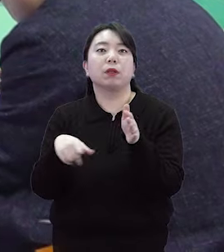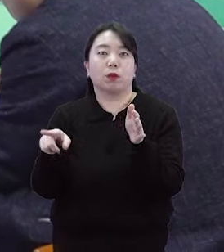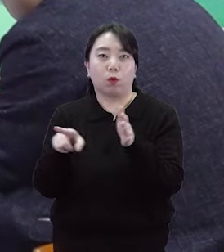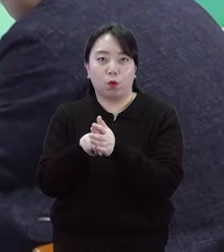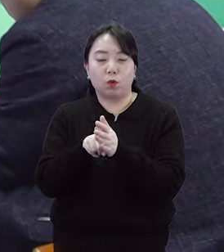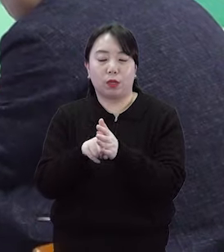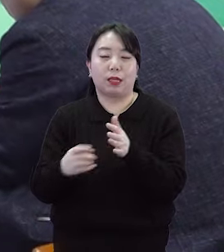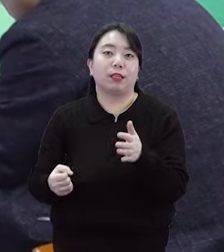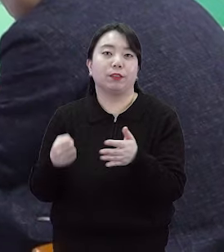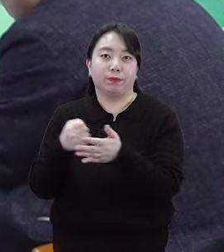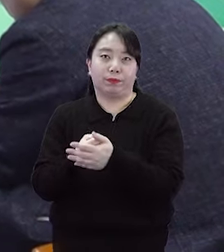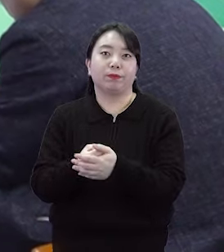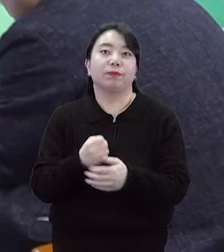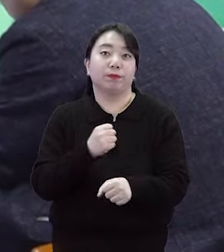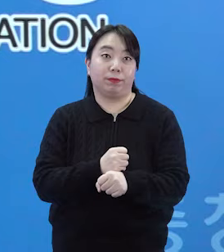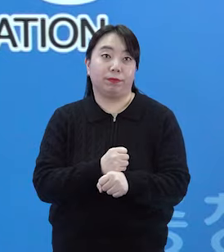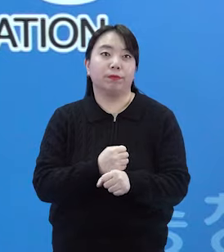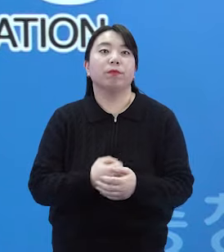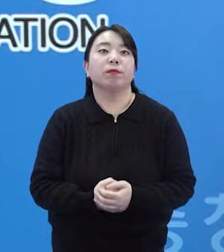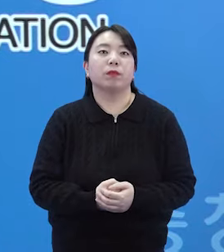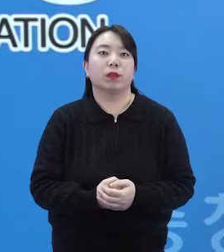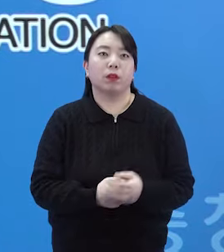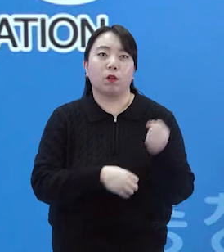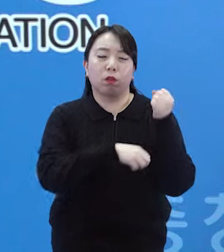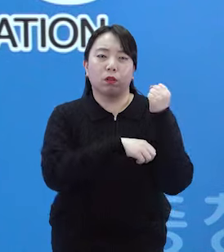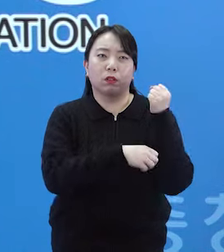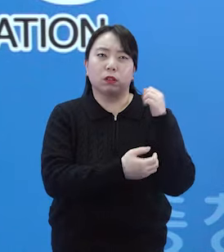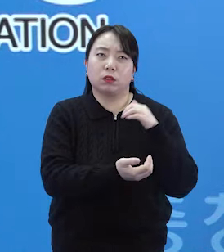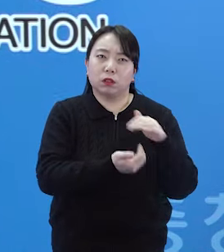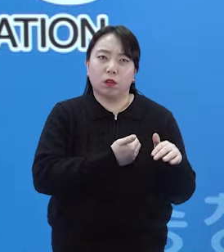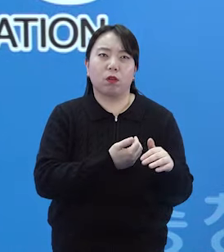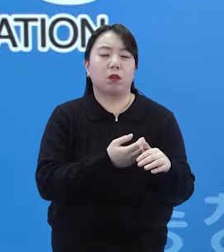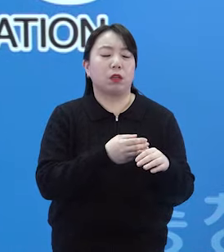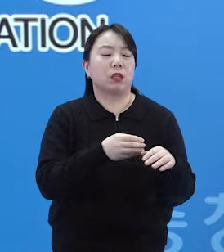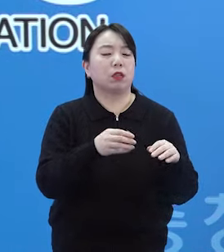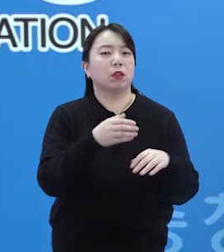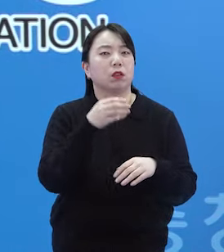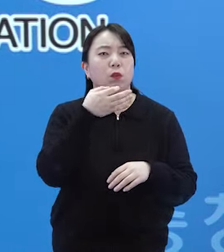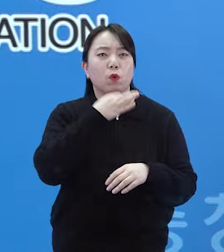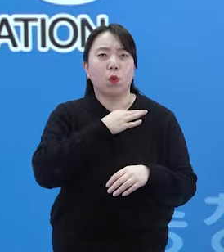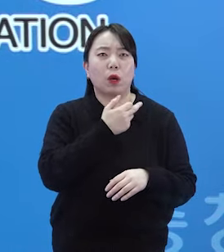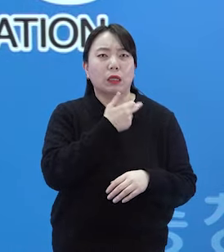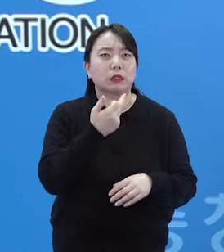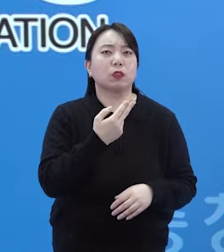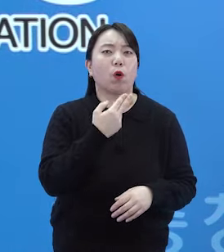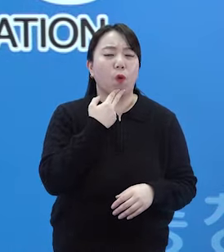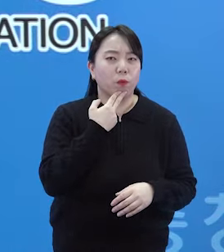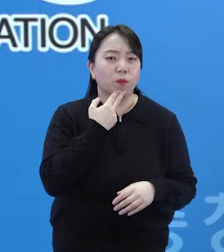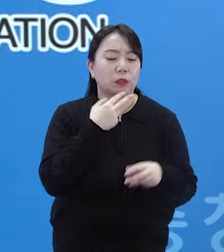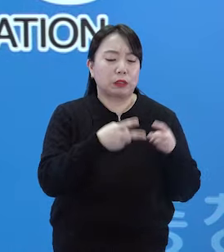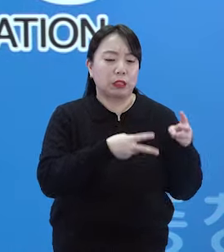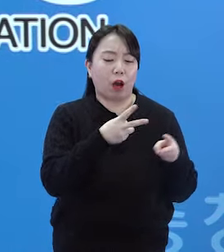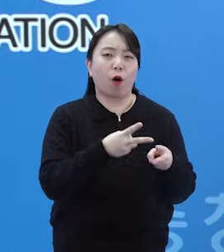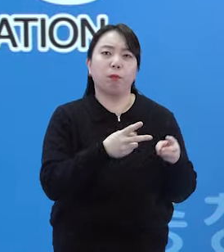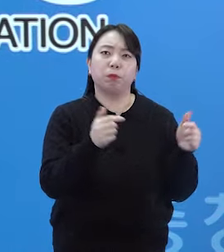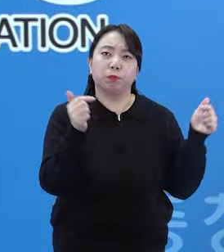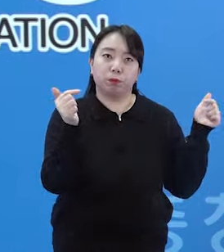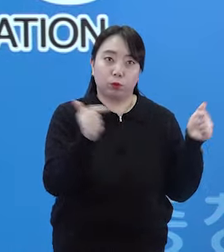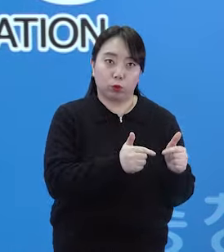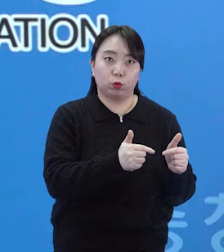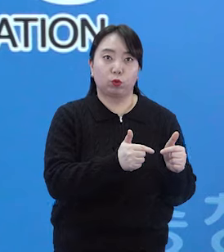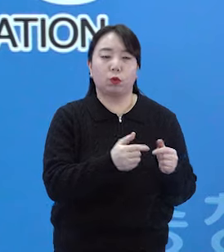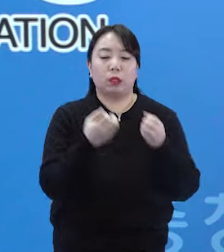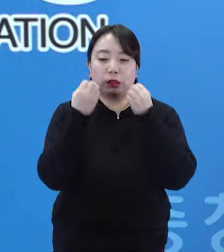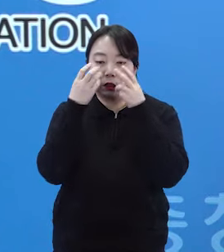다짐하는 시간이기도 했는데요 기존에 기대효과 검증이 어려운 사업은 과감히 일몰 축소하고